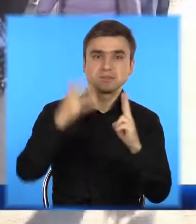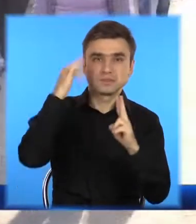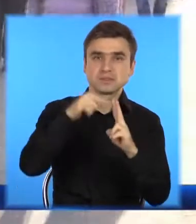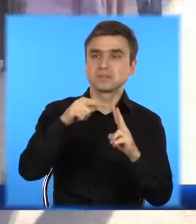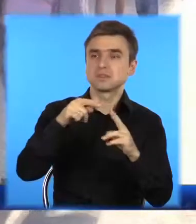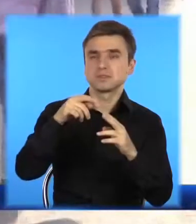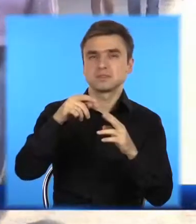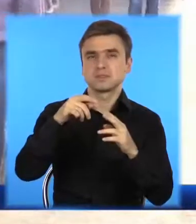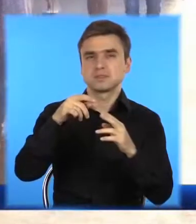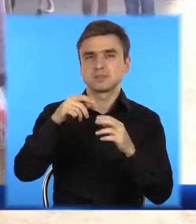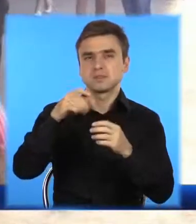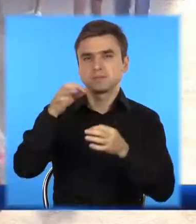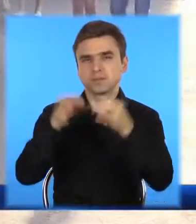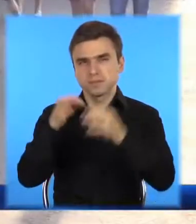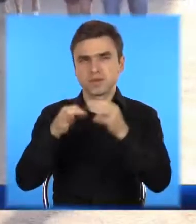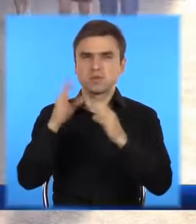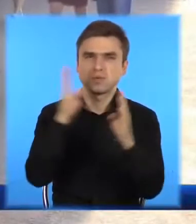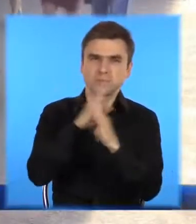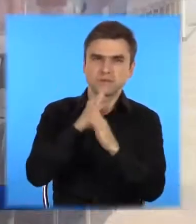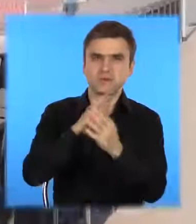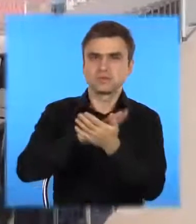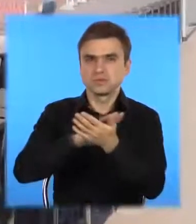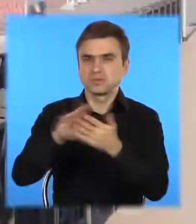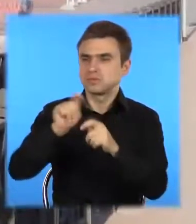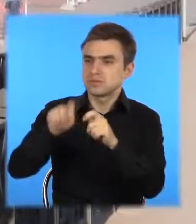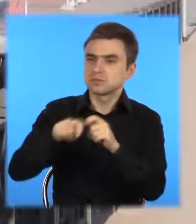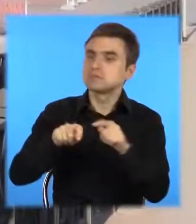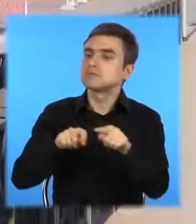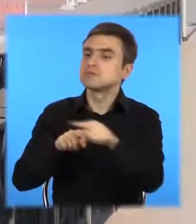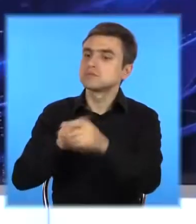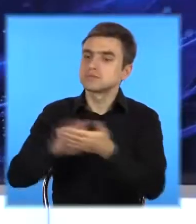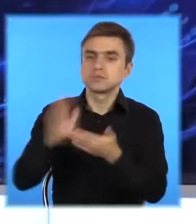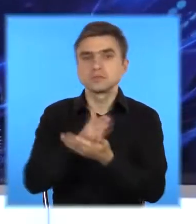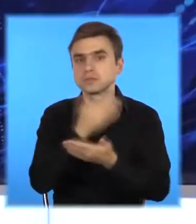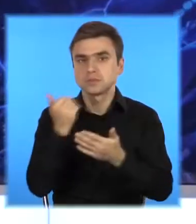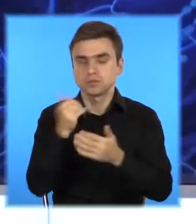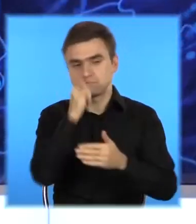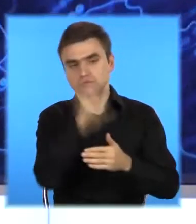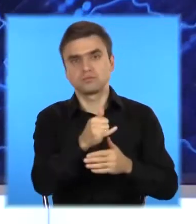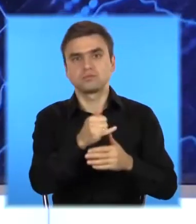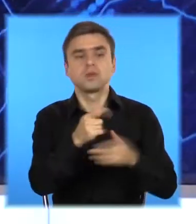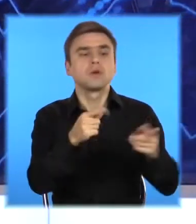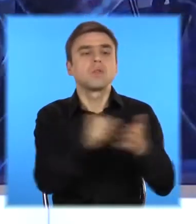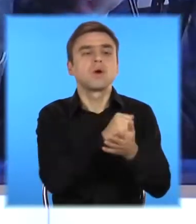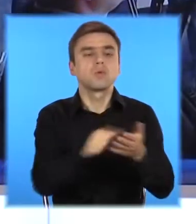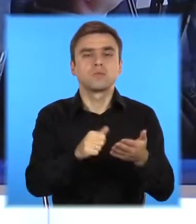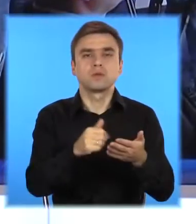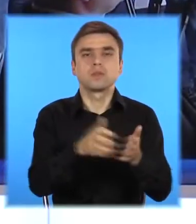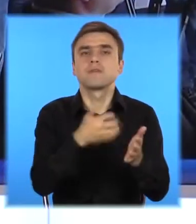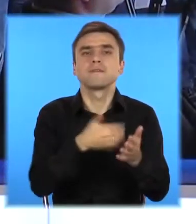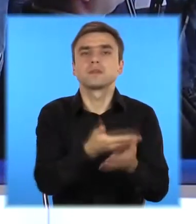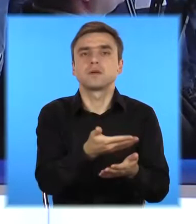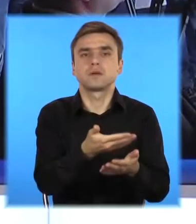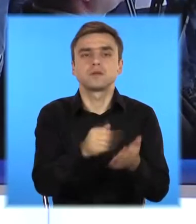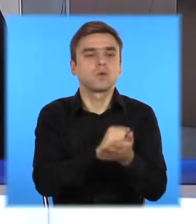зразка. Олександр Фефілатів, Микола Нечипоренко, Дмитро Мікрюков, Перший міський. Батьків спалено Амін Менго почали судити.